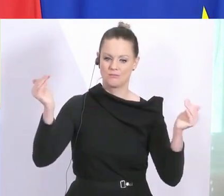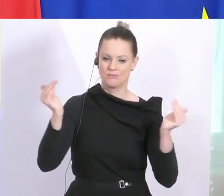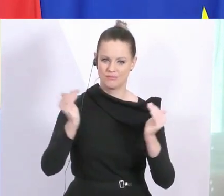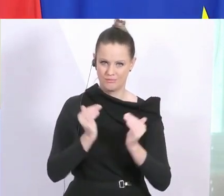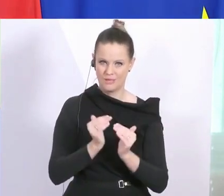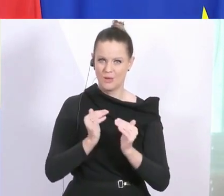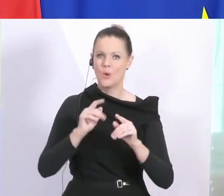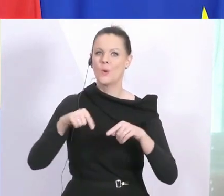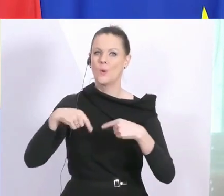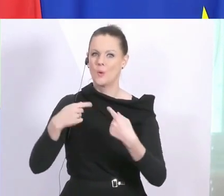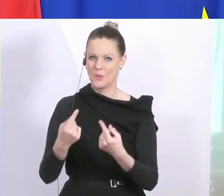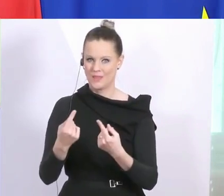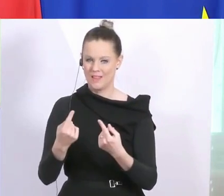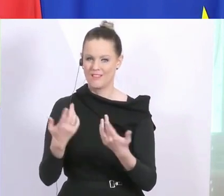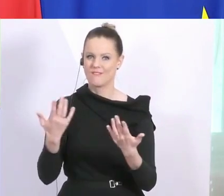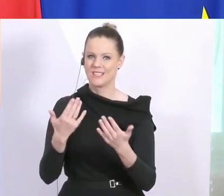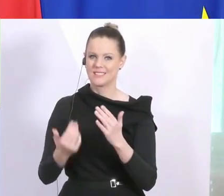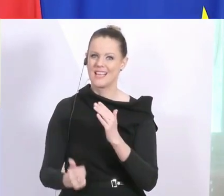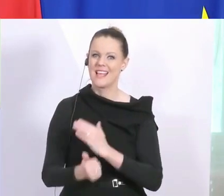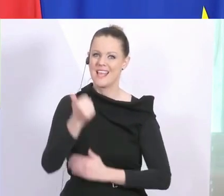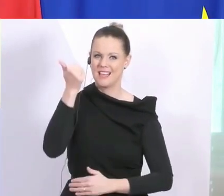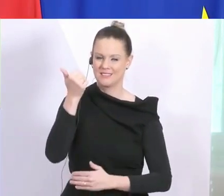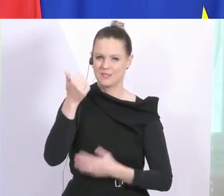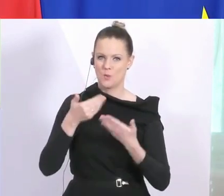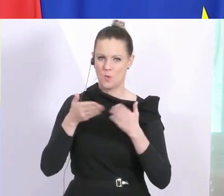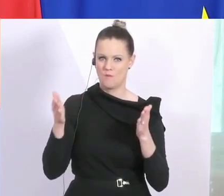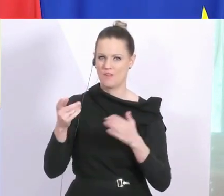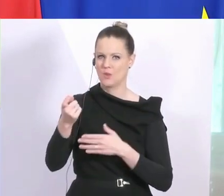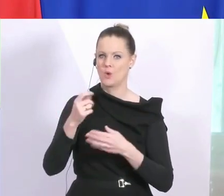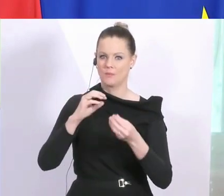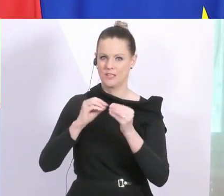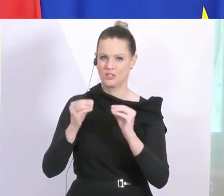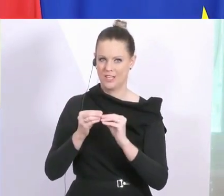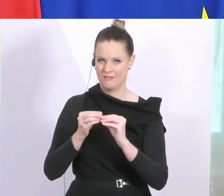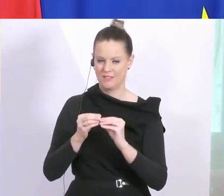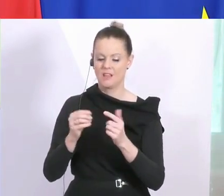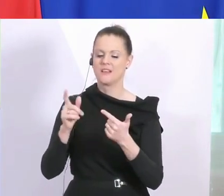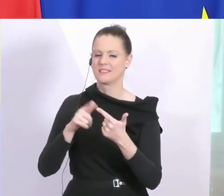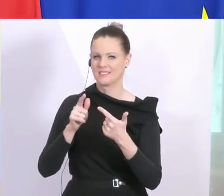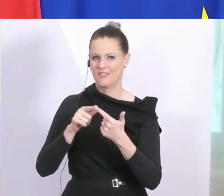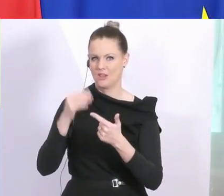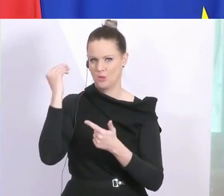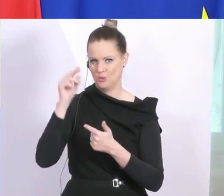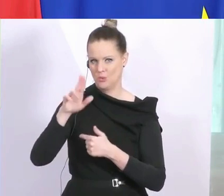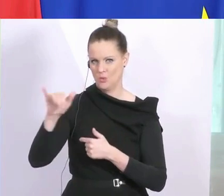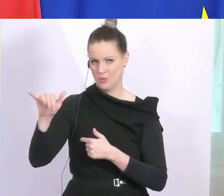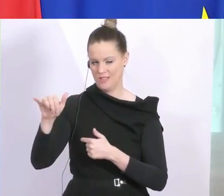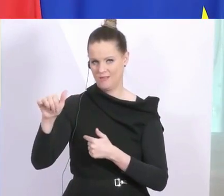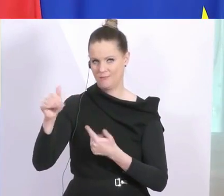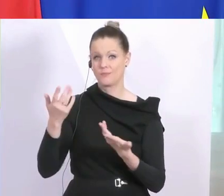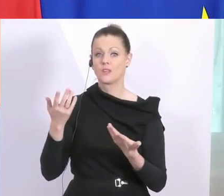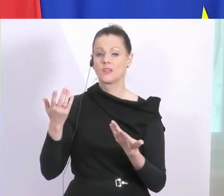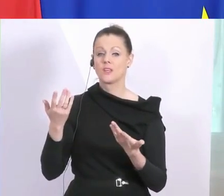mit der Öffnung der Geschäfte starten. Schulen, Universitäten sind da sicher erst an zweiter Stelle. Der Grund ist,